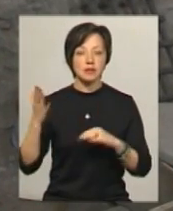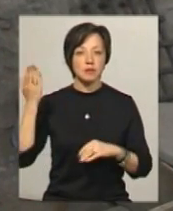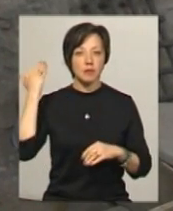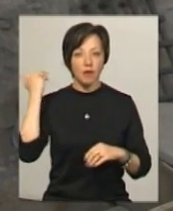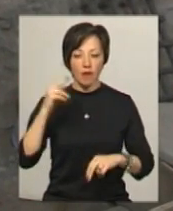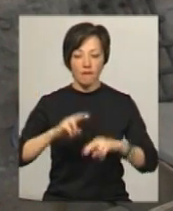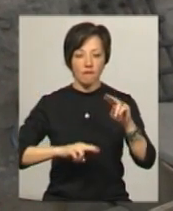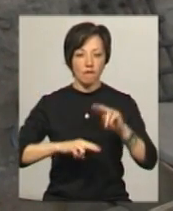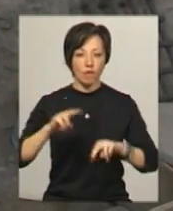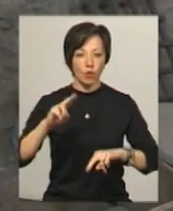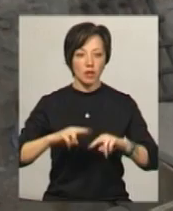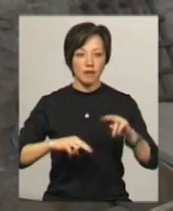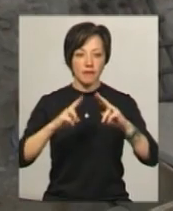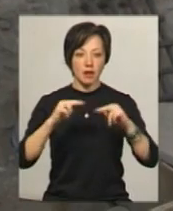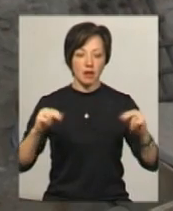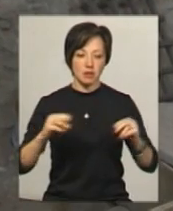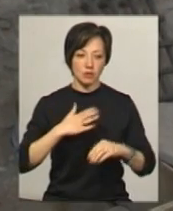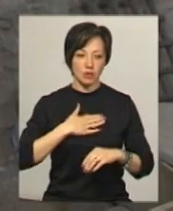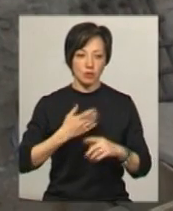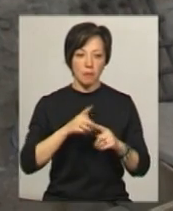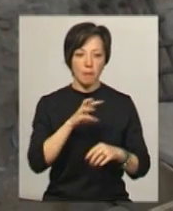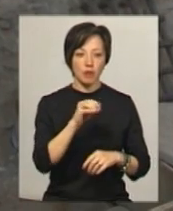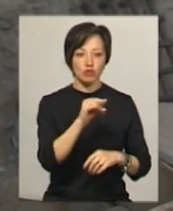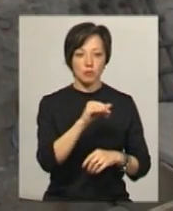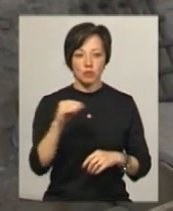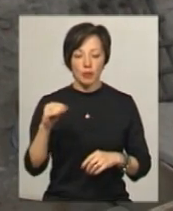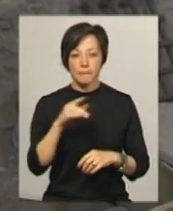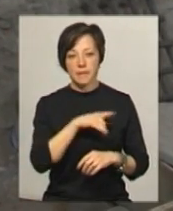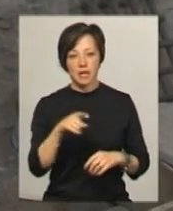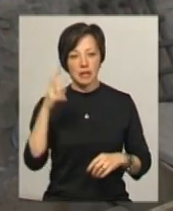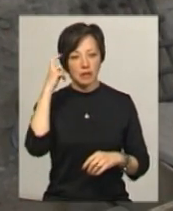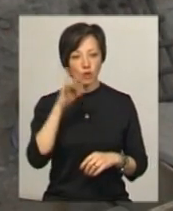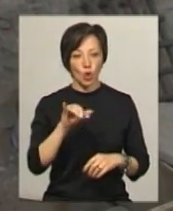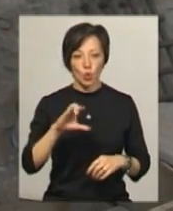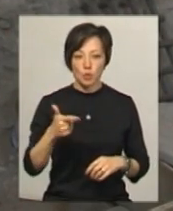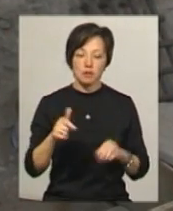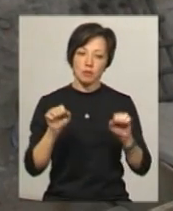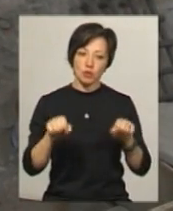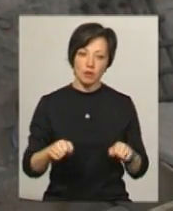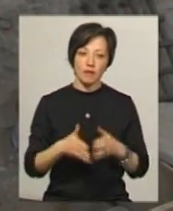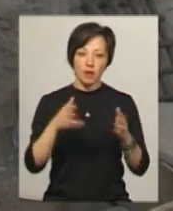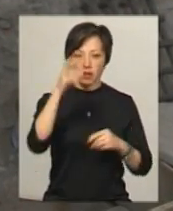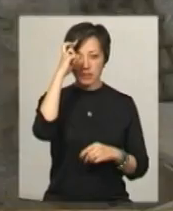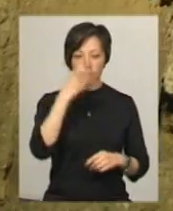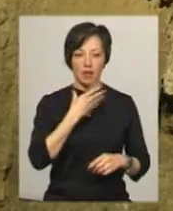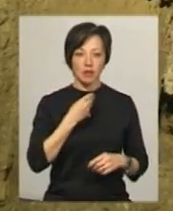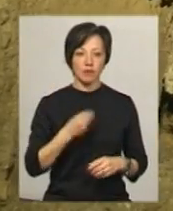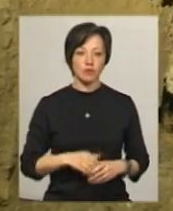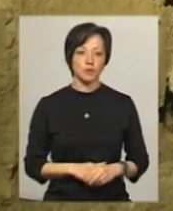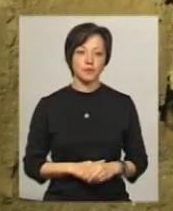фортифікацій Меджебільській фортиці періоду або Київської Росії, а можливо і Великого князівства Литовського